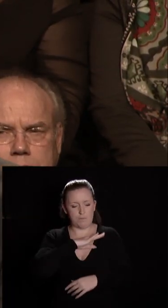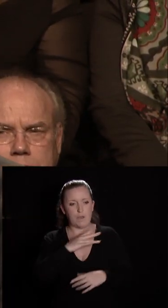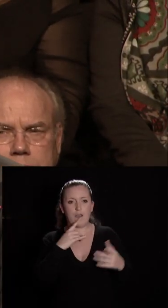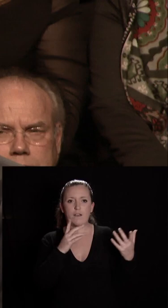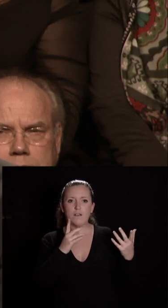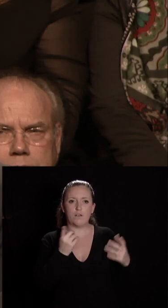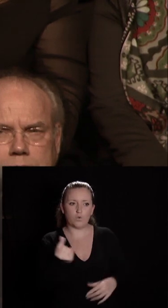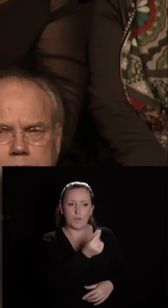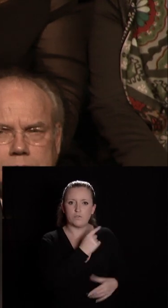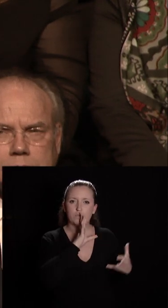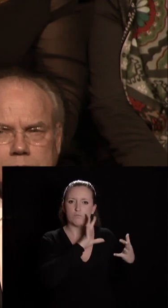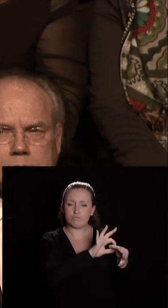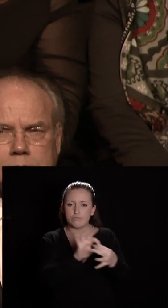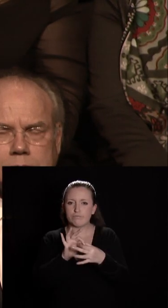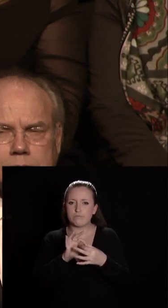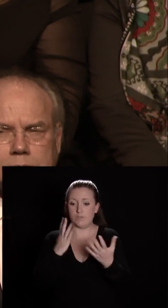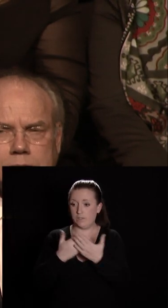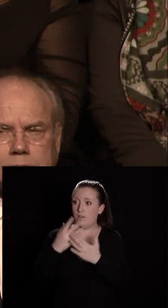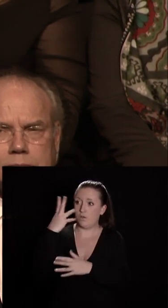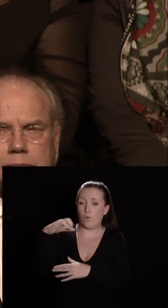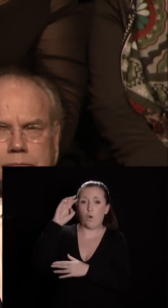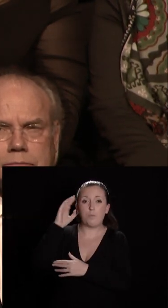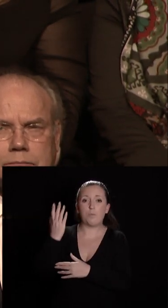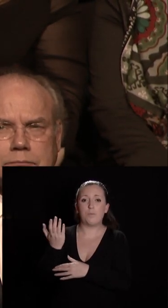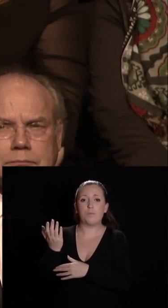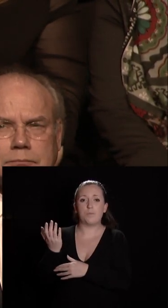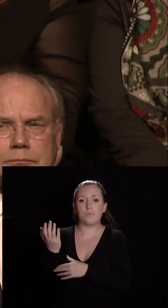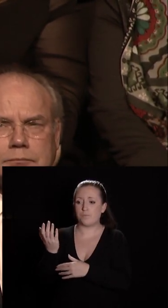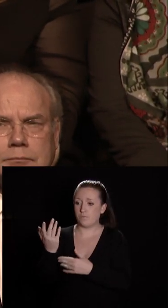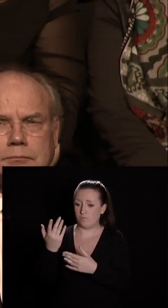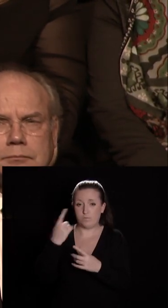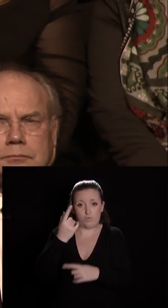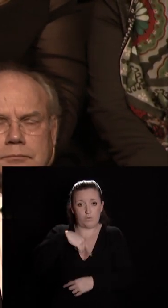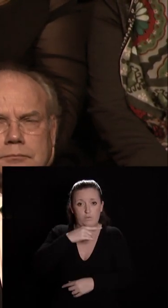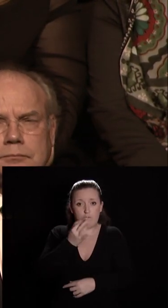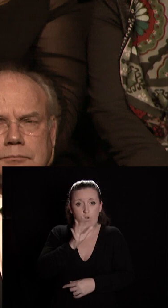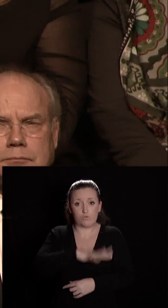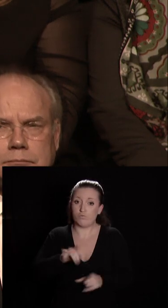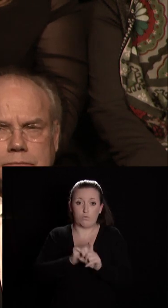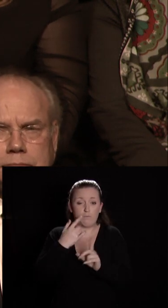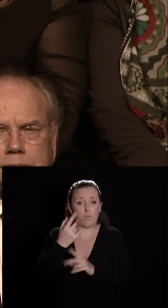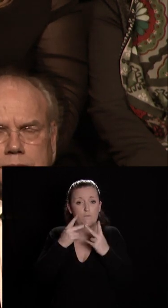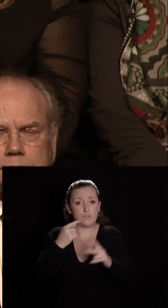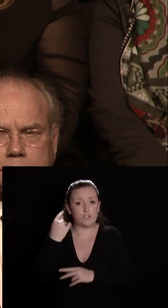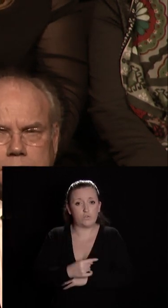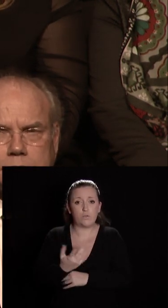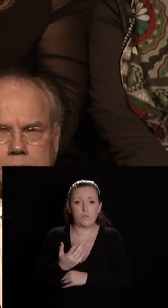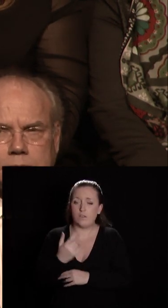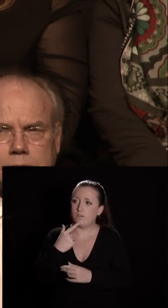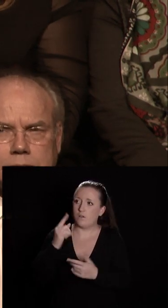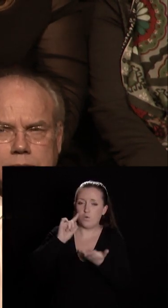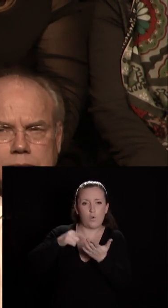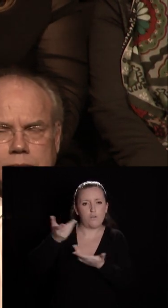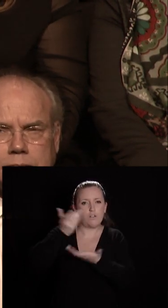réseaux de coopération l'Europe est pour nous et pour notre pays comme pour Dijon un espace d'échange